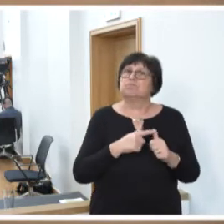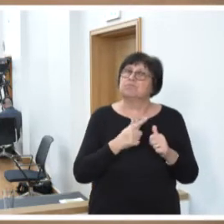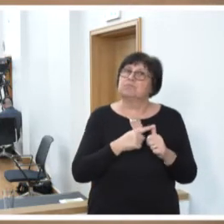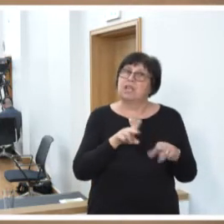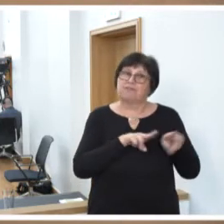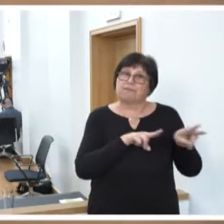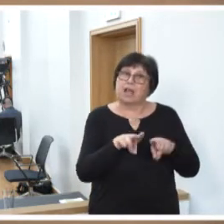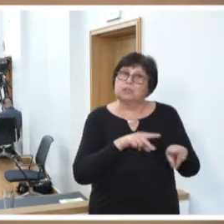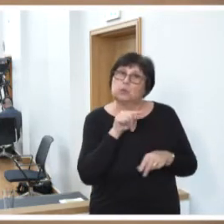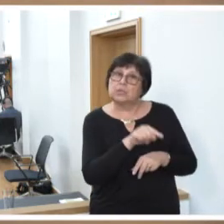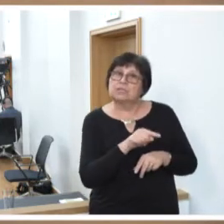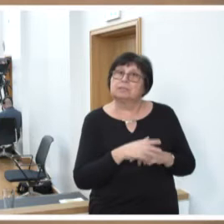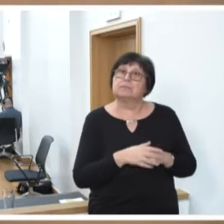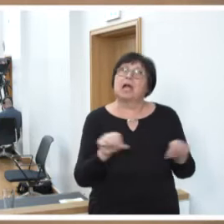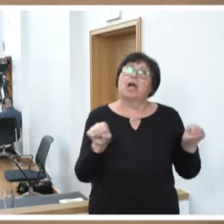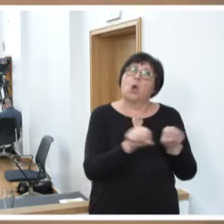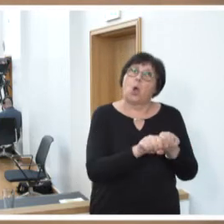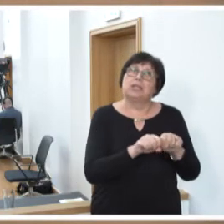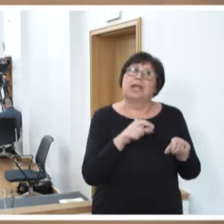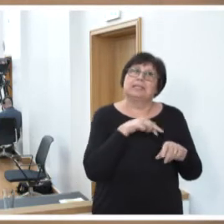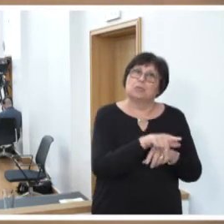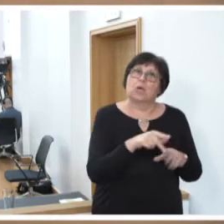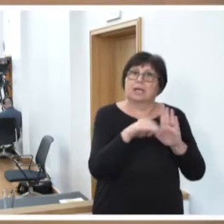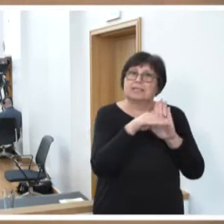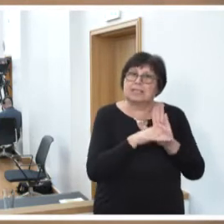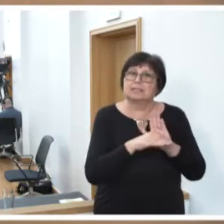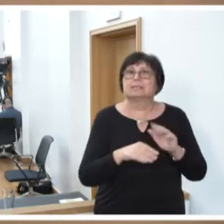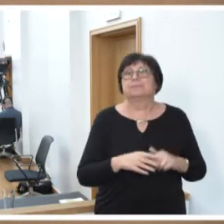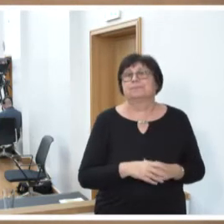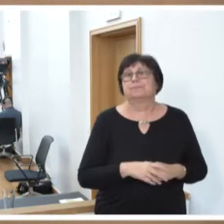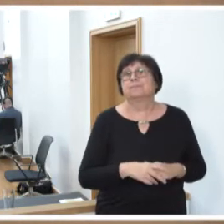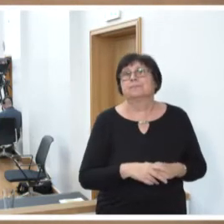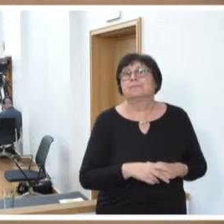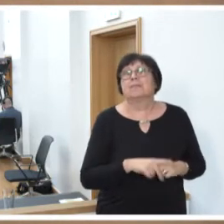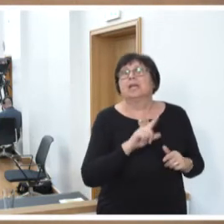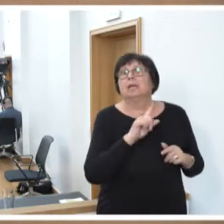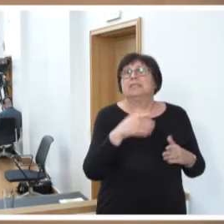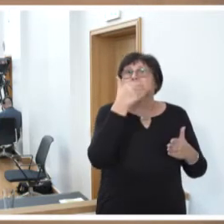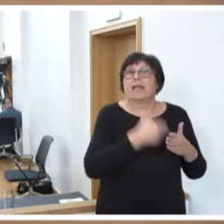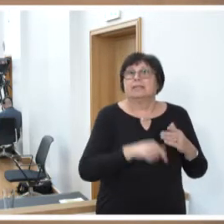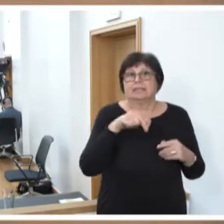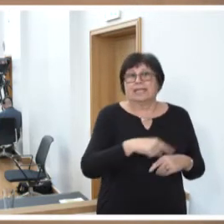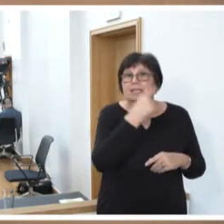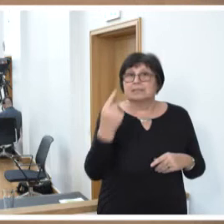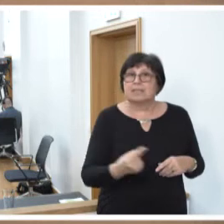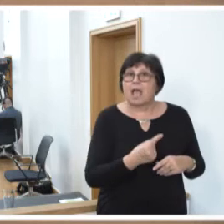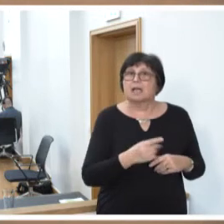Verwaltung, Online-Zugangsgesetz. Bis Ende dieses Jahres